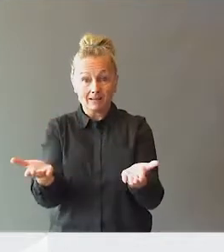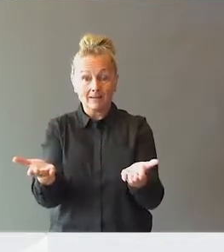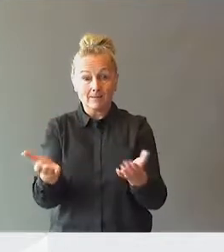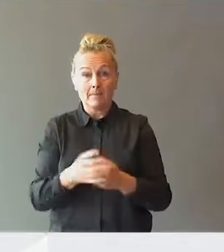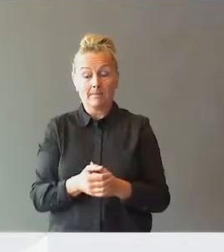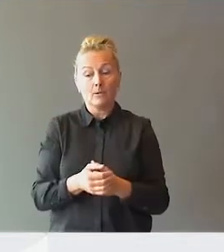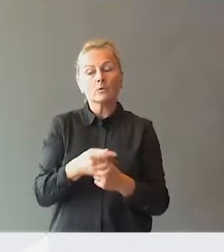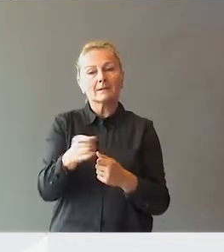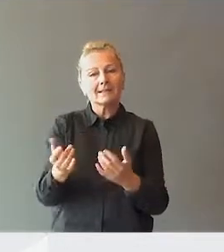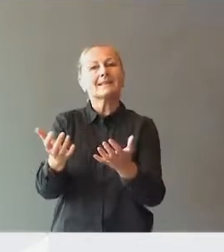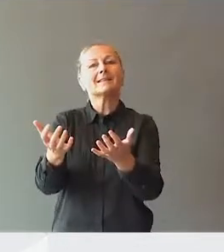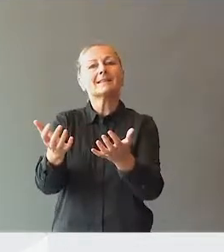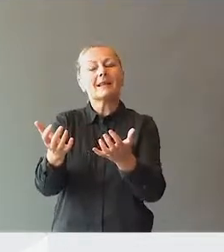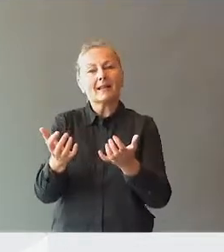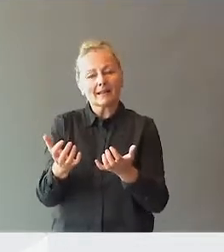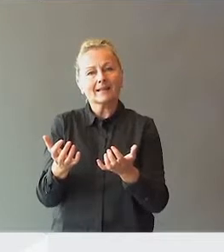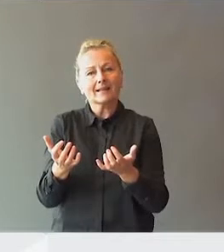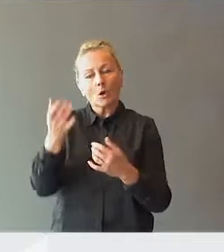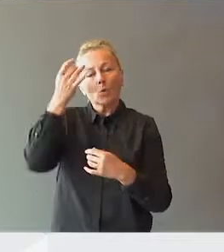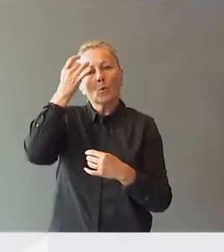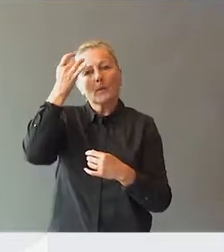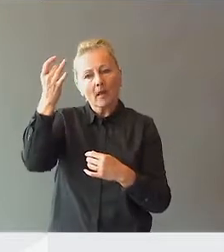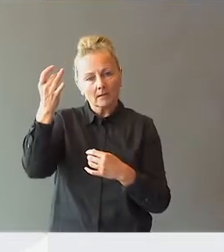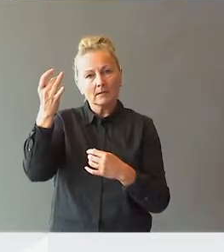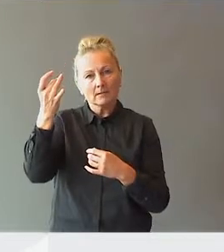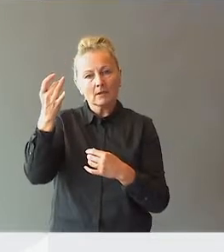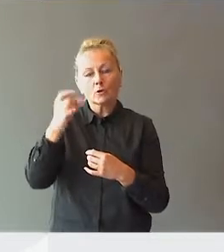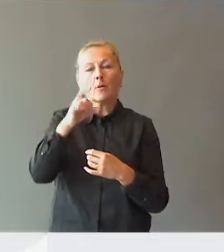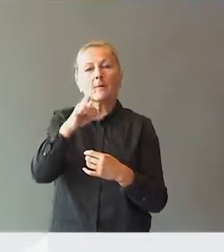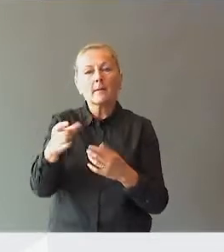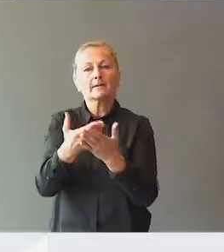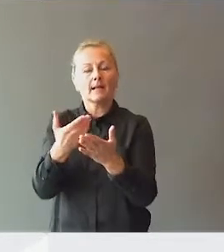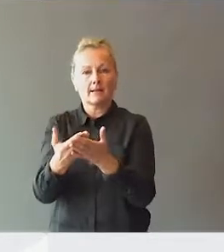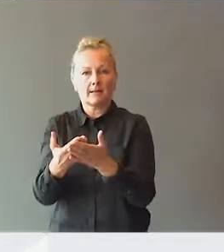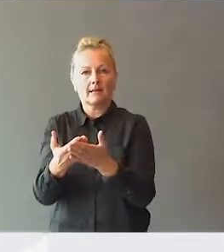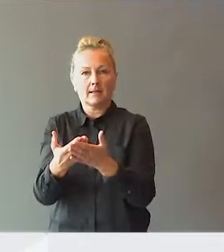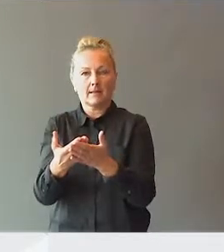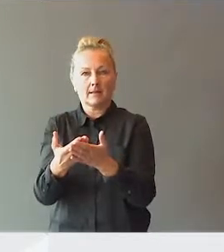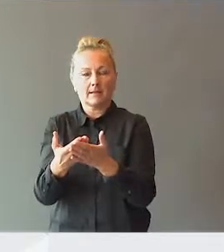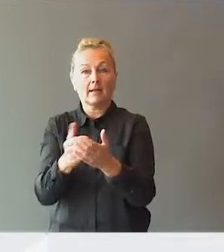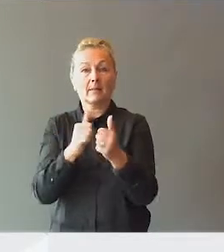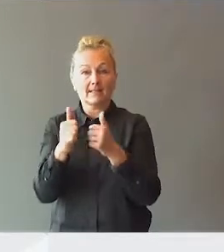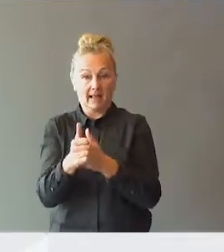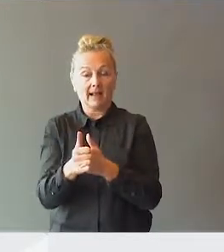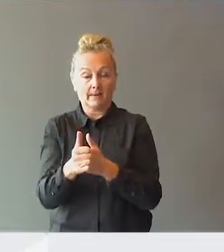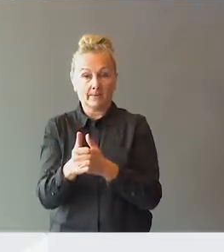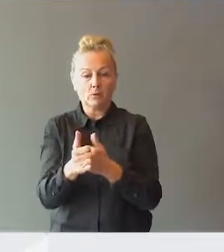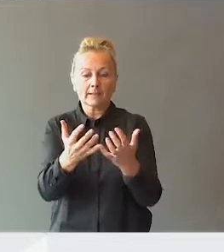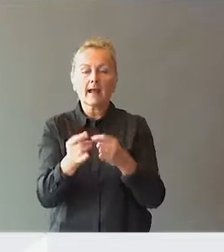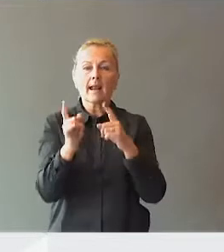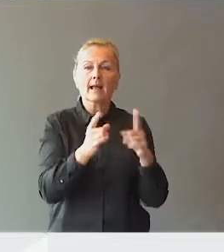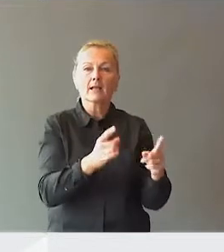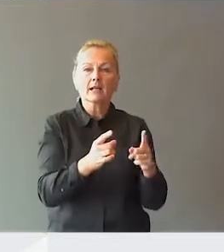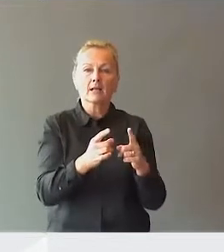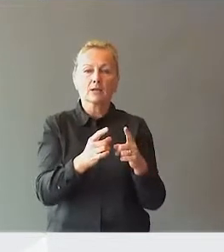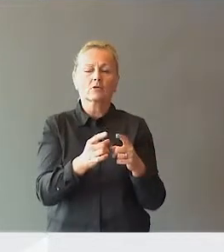Og de trenger kompetansen som PP-tjenesten representerer. Og de trenger lærere som